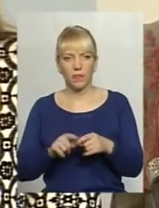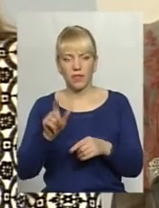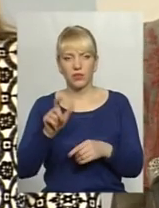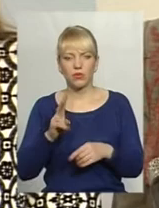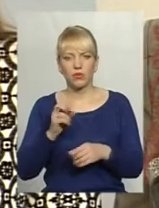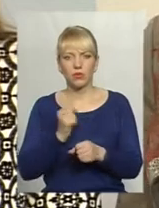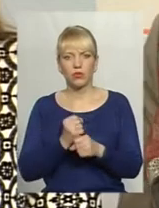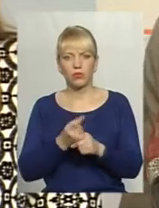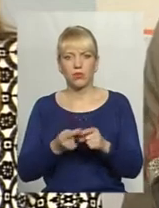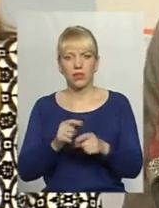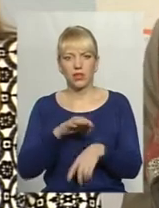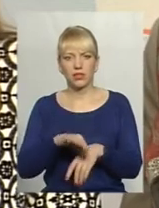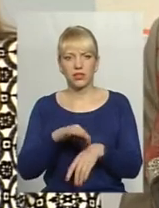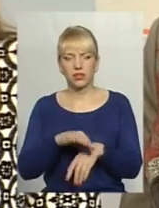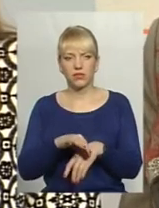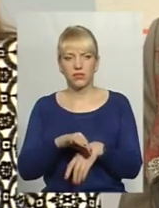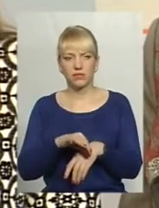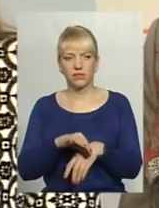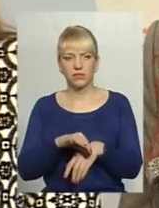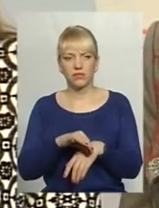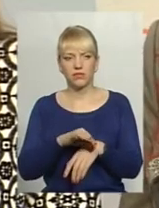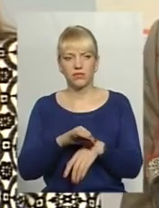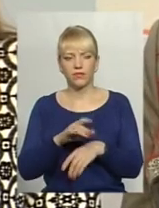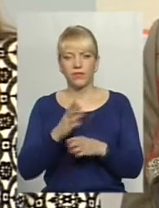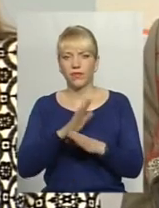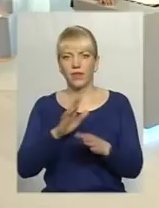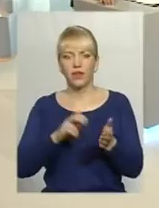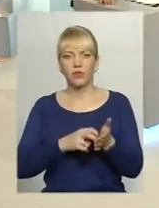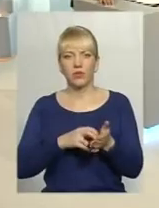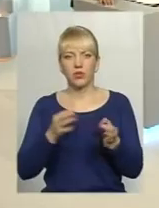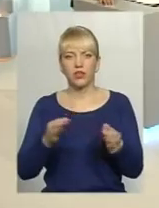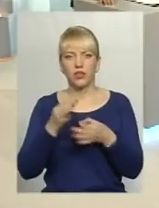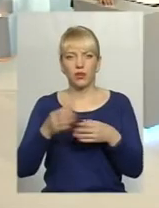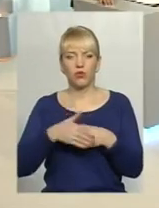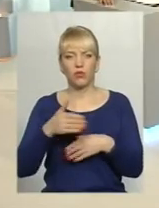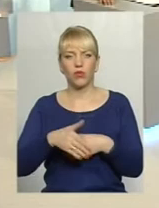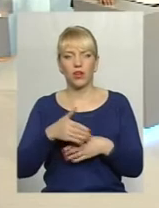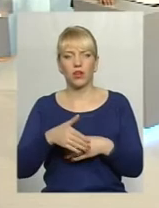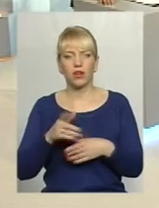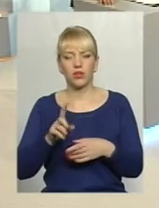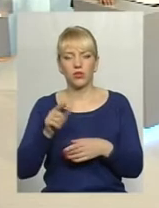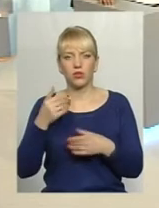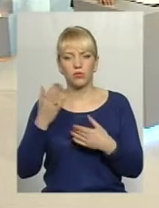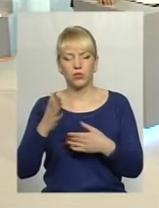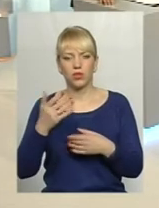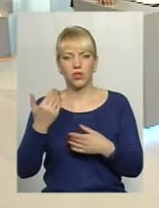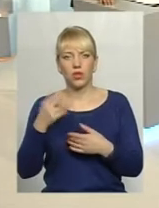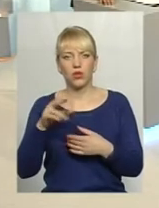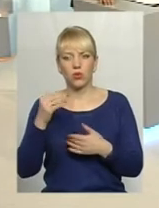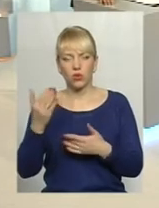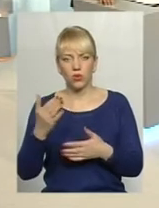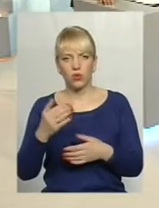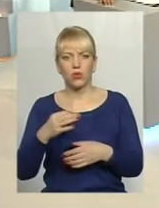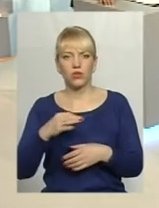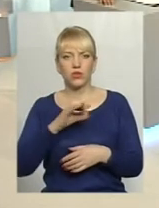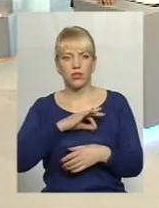вчиняє насильство, ну, не боїться ніякого покарання, до неї не були застосовані ніякій мірі, цей цикл